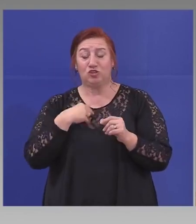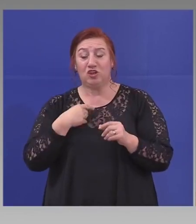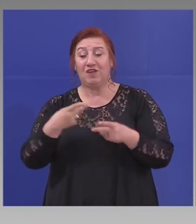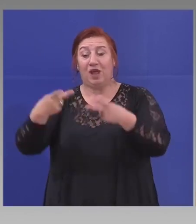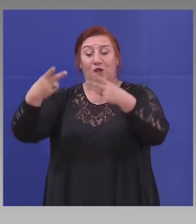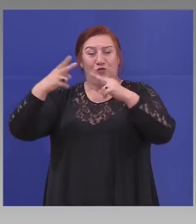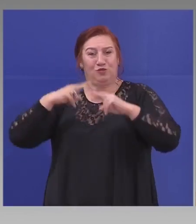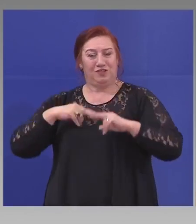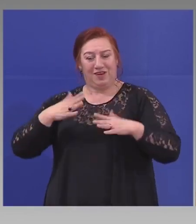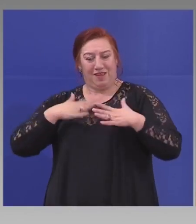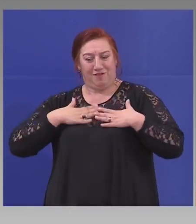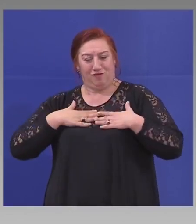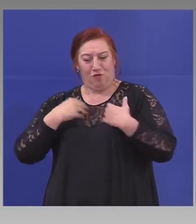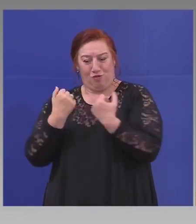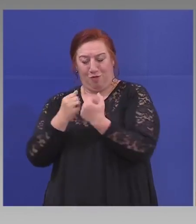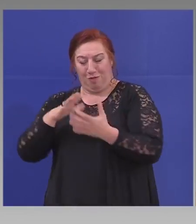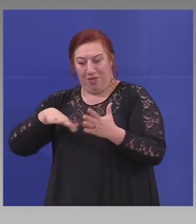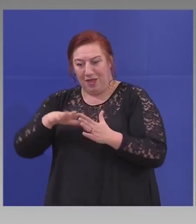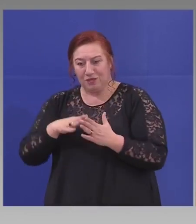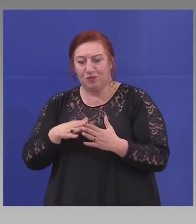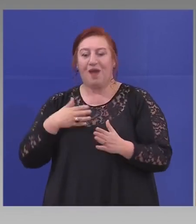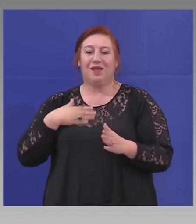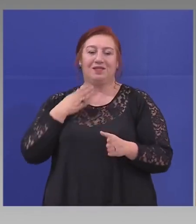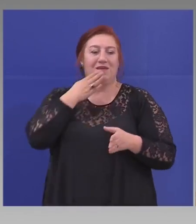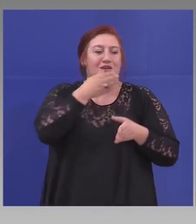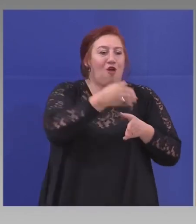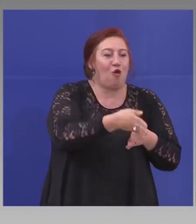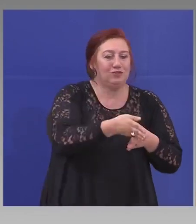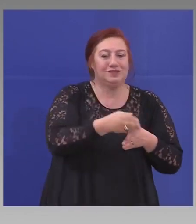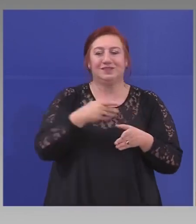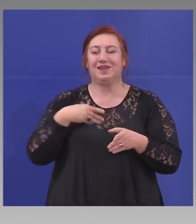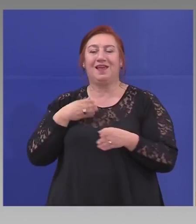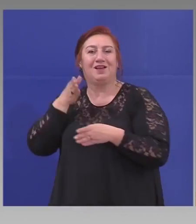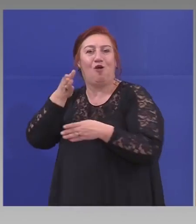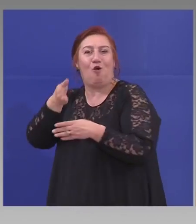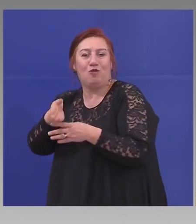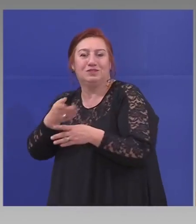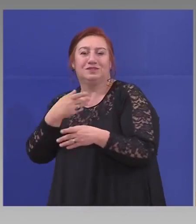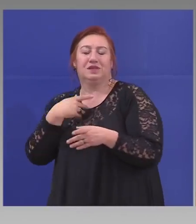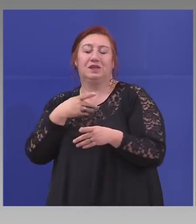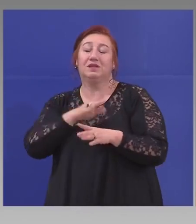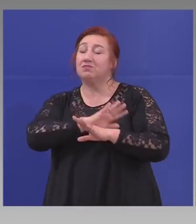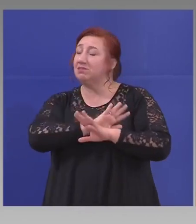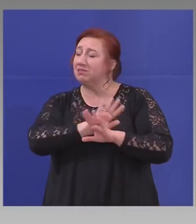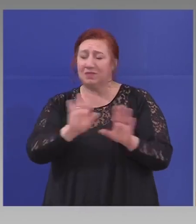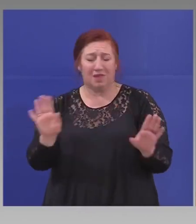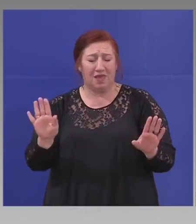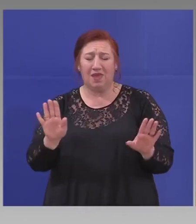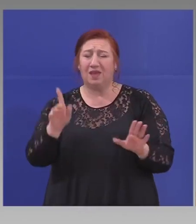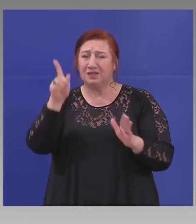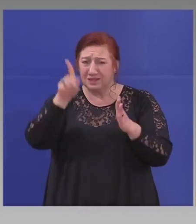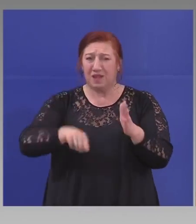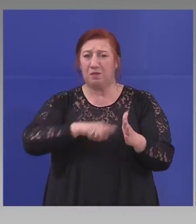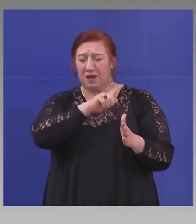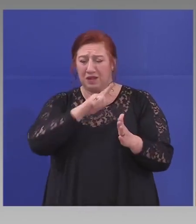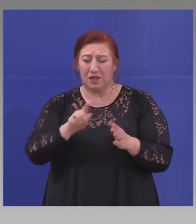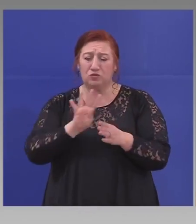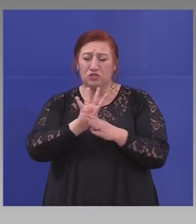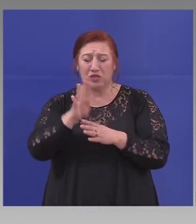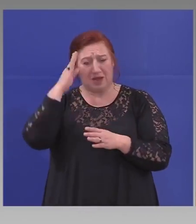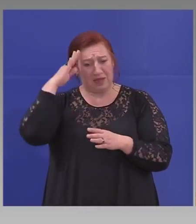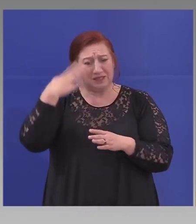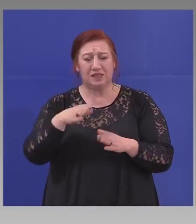гости или ще почнат да идват, да ги посещават, докато мине този период. Казвам, ако